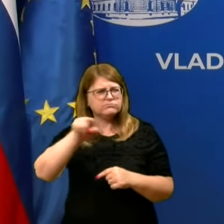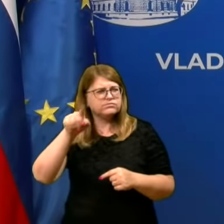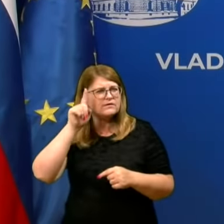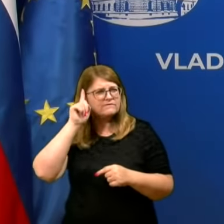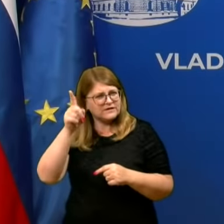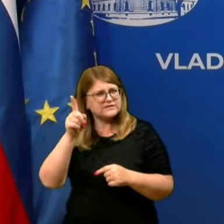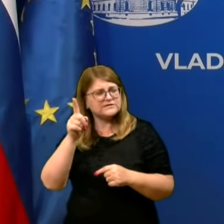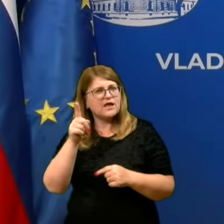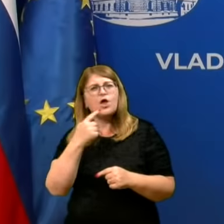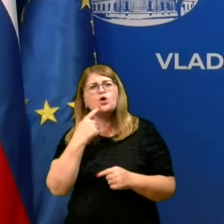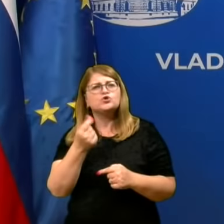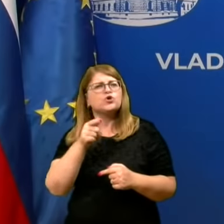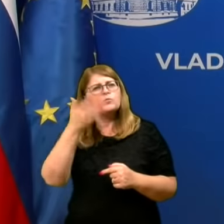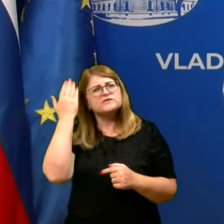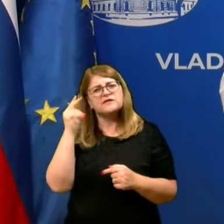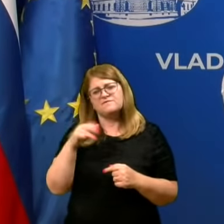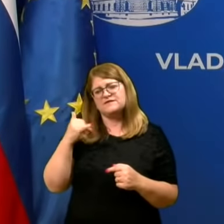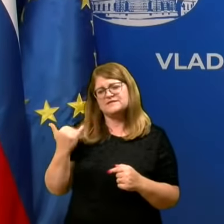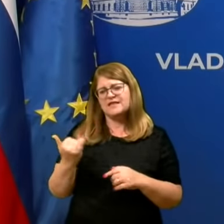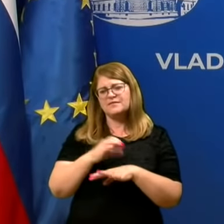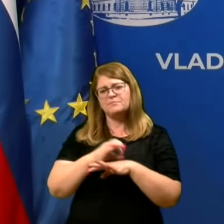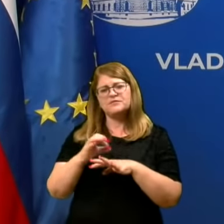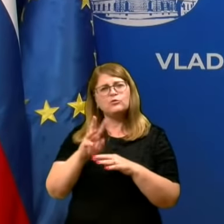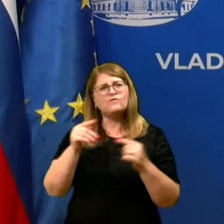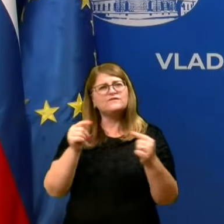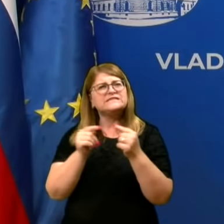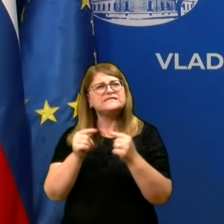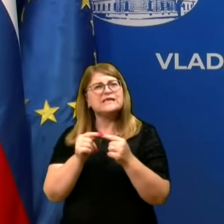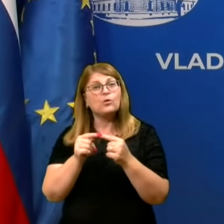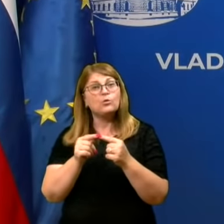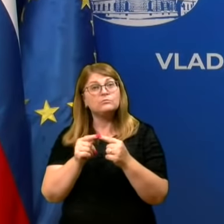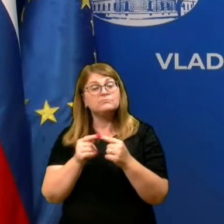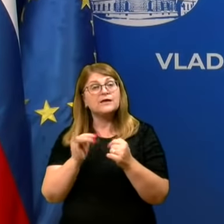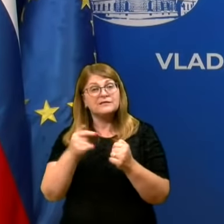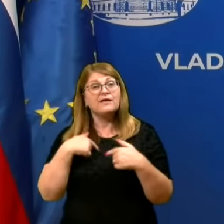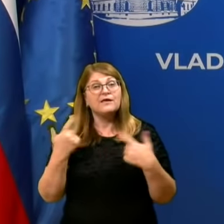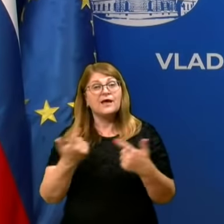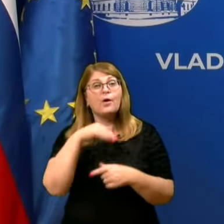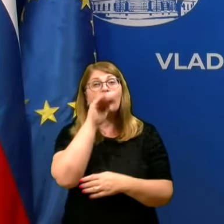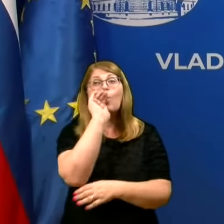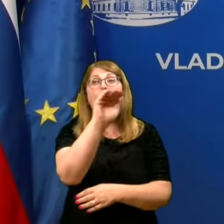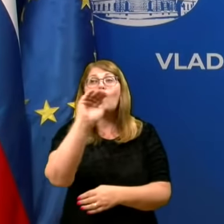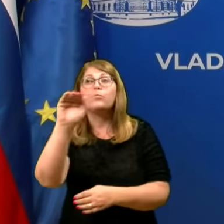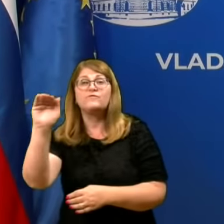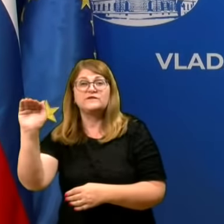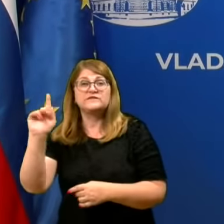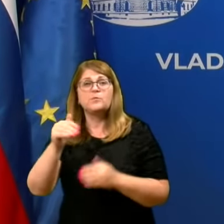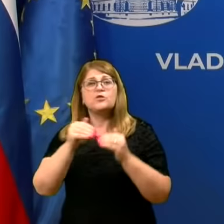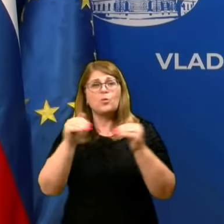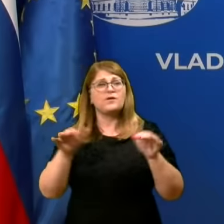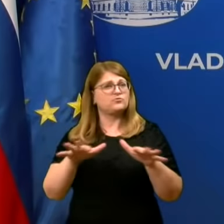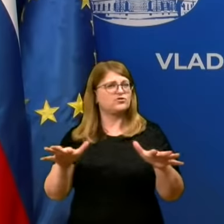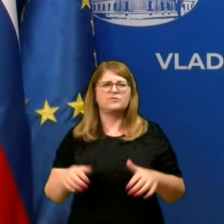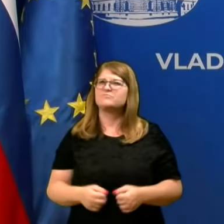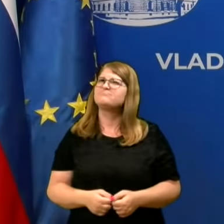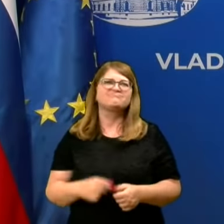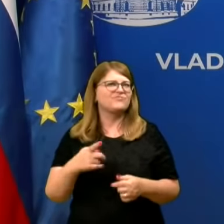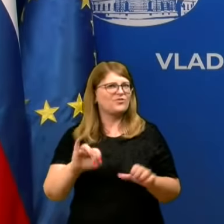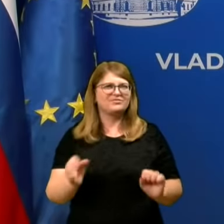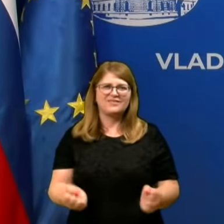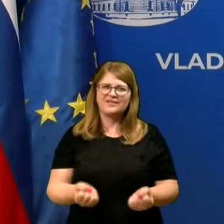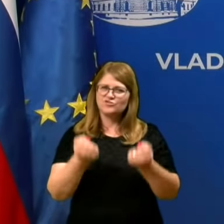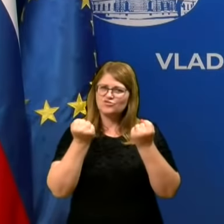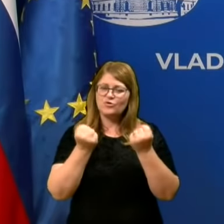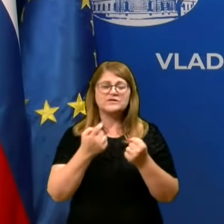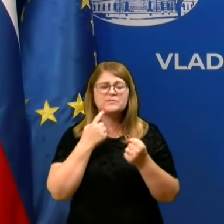kontaktov, s katerimi ste bili v stih, da jih lahko obvestimo in da lahko s tem omejimo širjenje. Težko je. To pomeni,